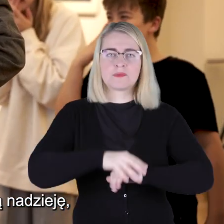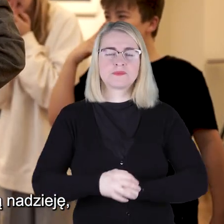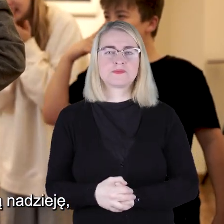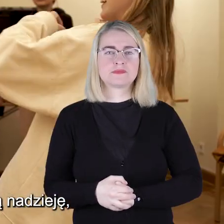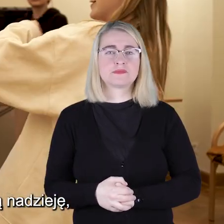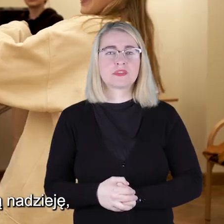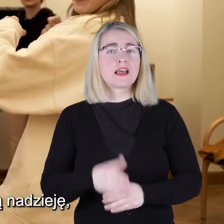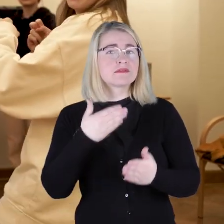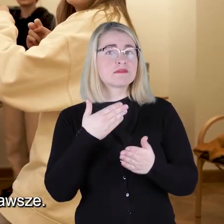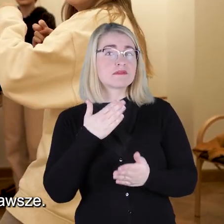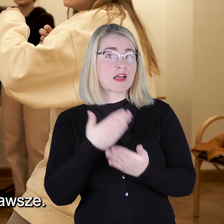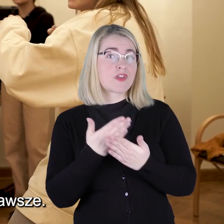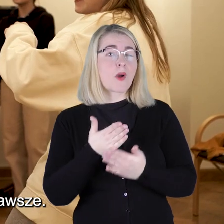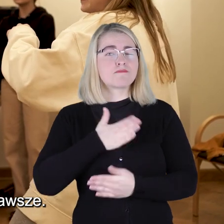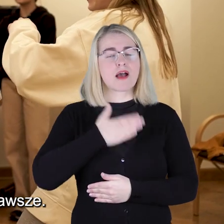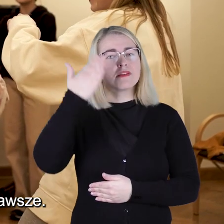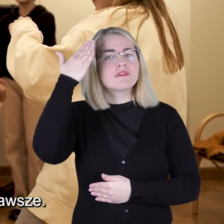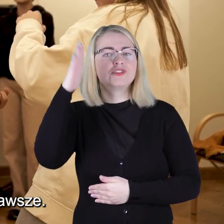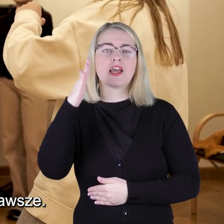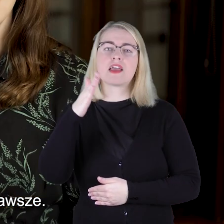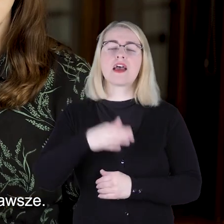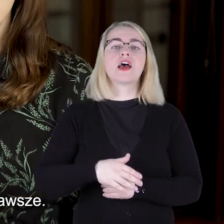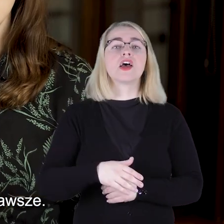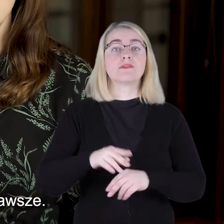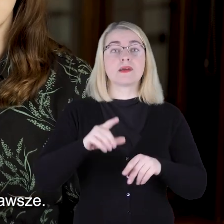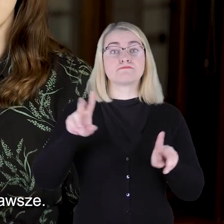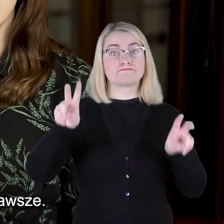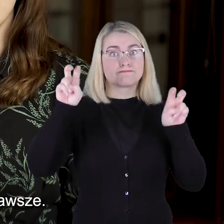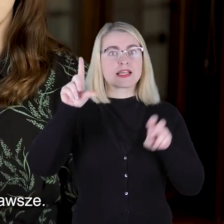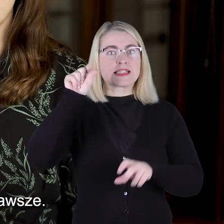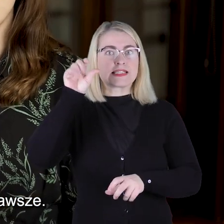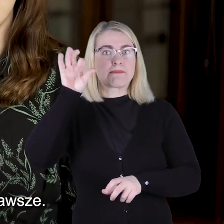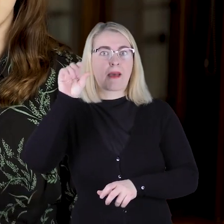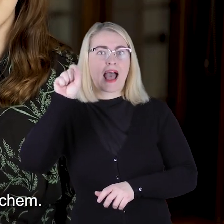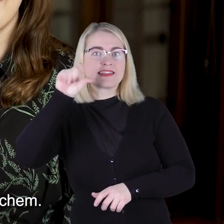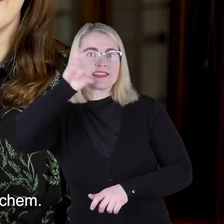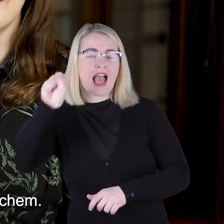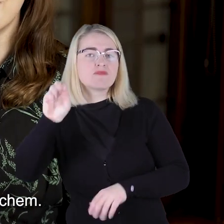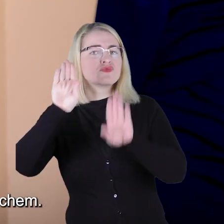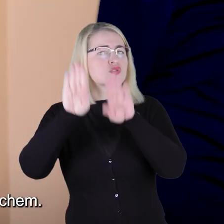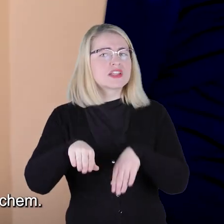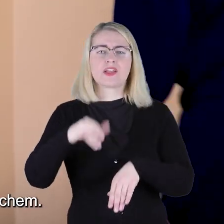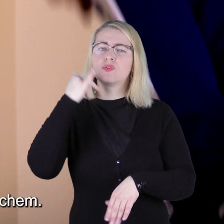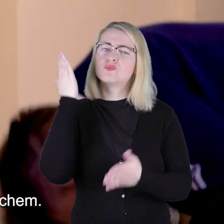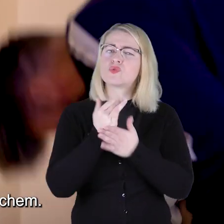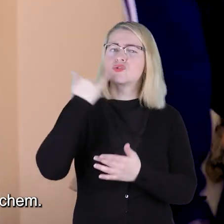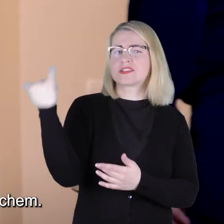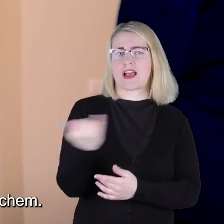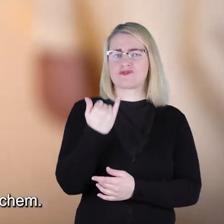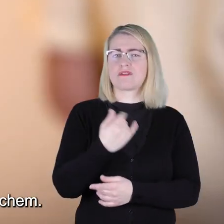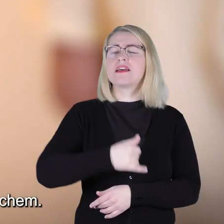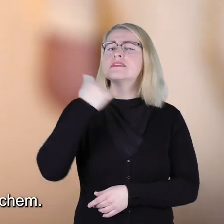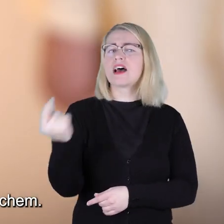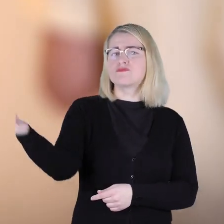Mamy ogromną nadzieję, że spacja pozostanie z uczestnikami już zawsze, że zawsze będą przychodzić na